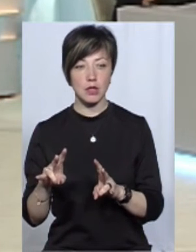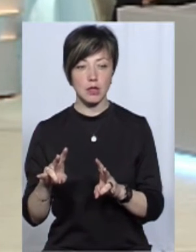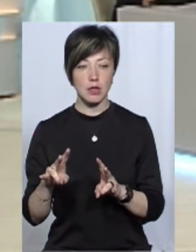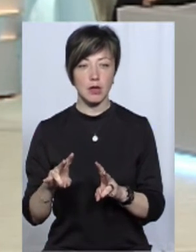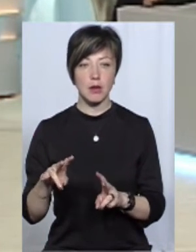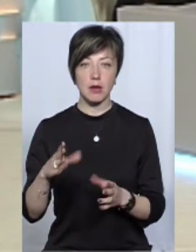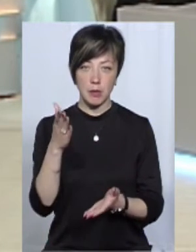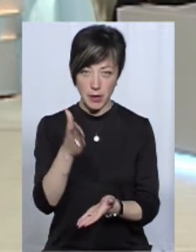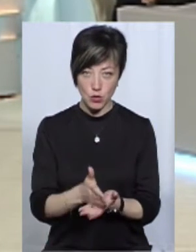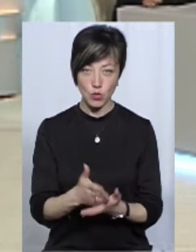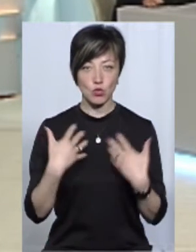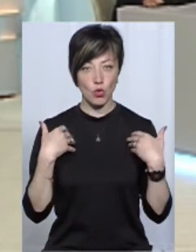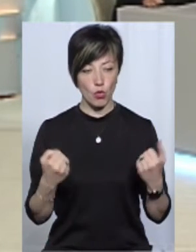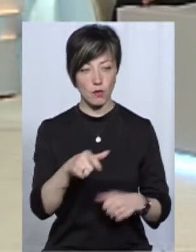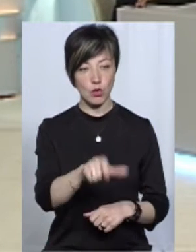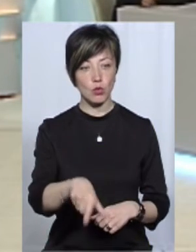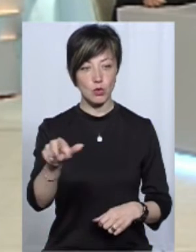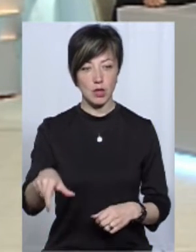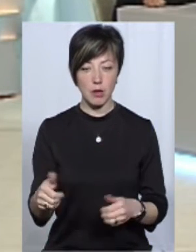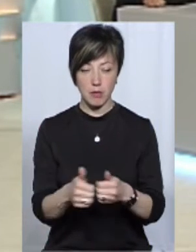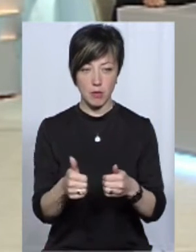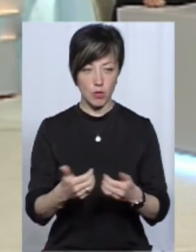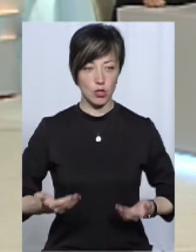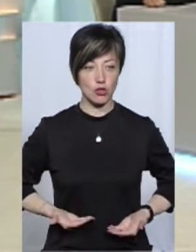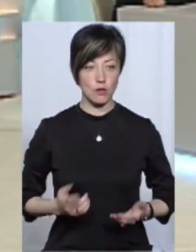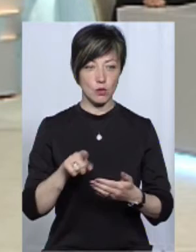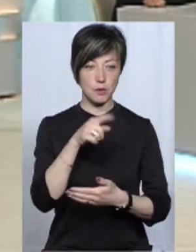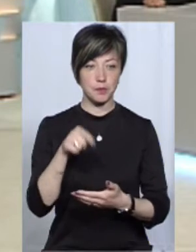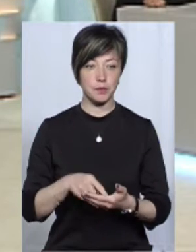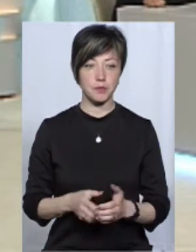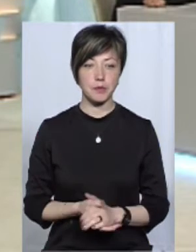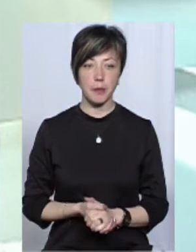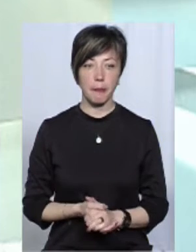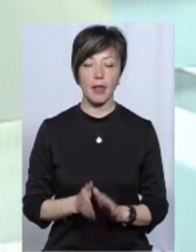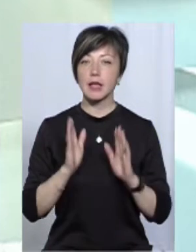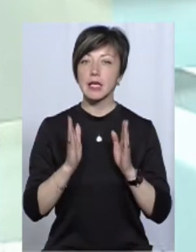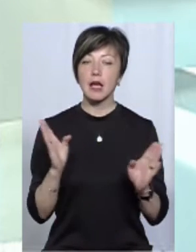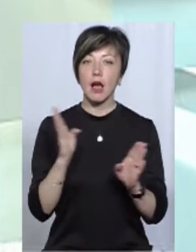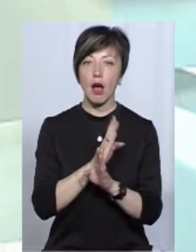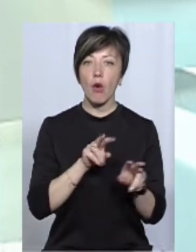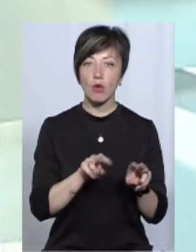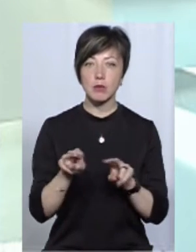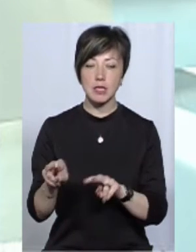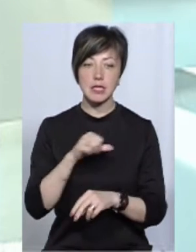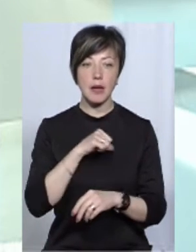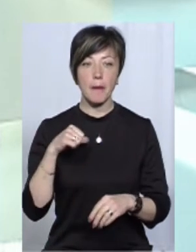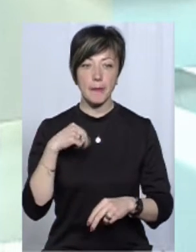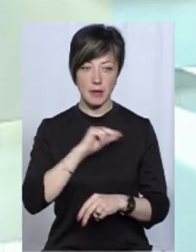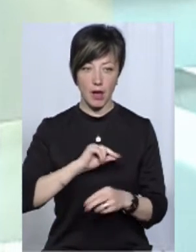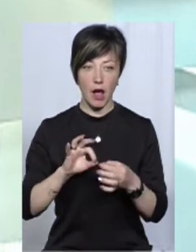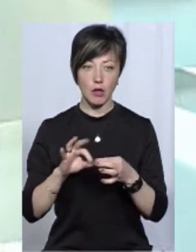присутність здоров'ю людей, які живуть поряд? Не тільки екологи, спостерігають самі